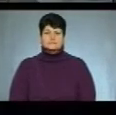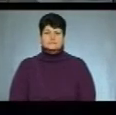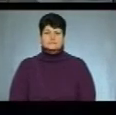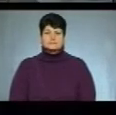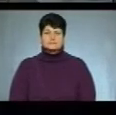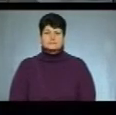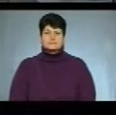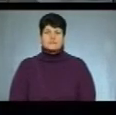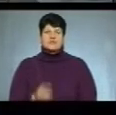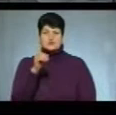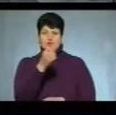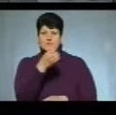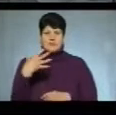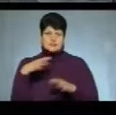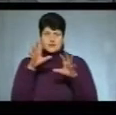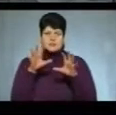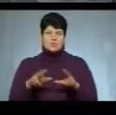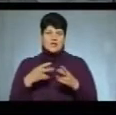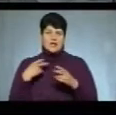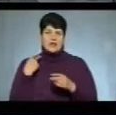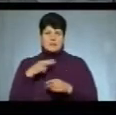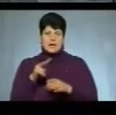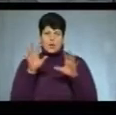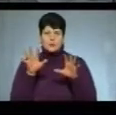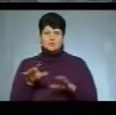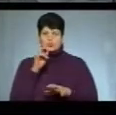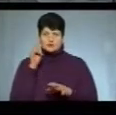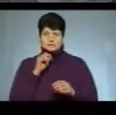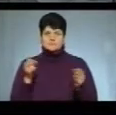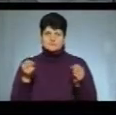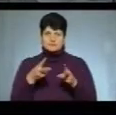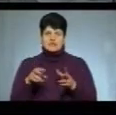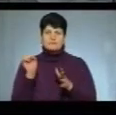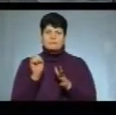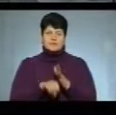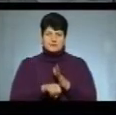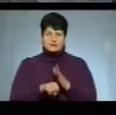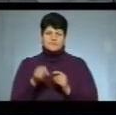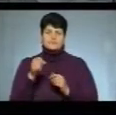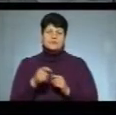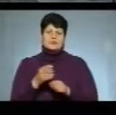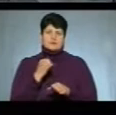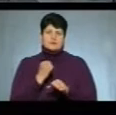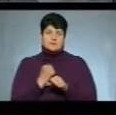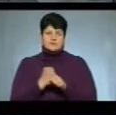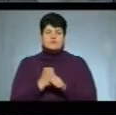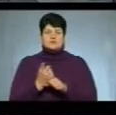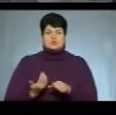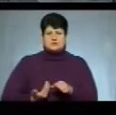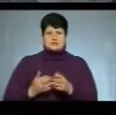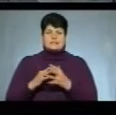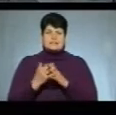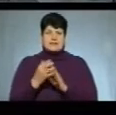115-ту статтю Кримінального кодексу України «Умисне вбивство» інкримінують жителю села Біла Тернопільського